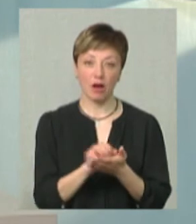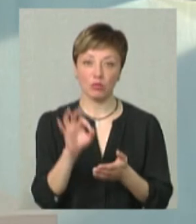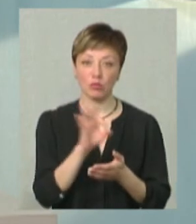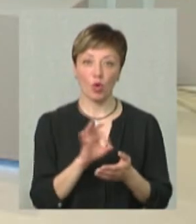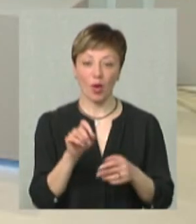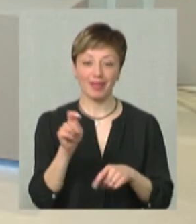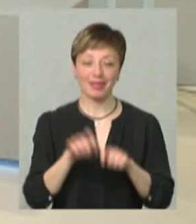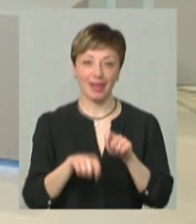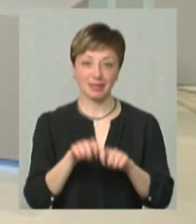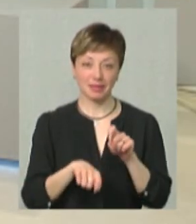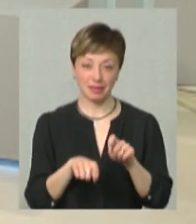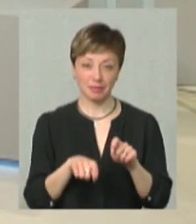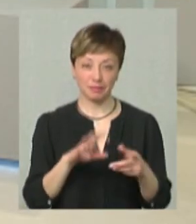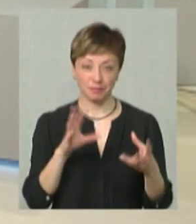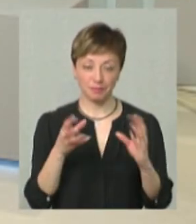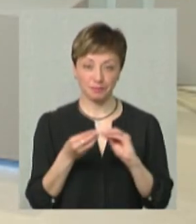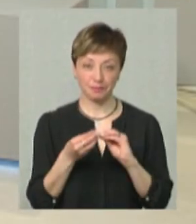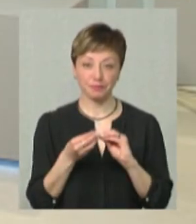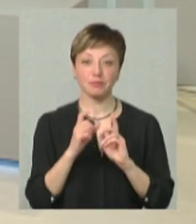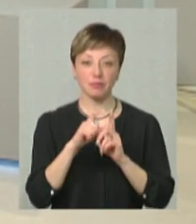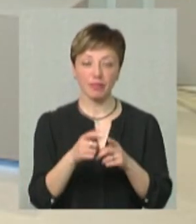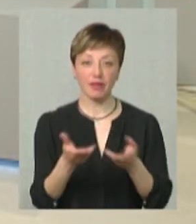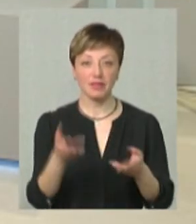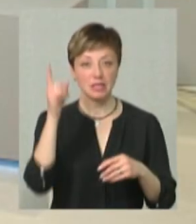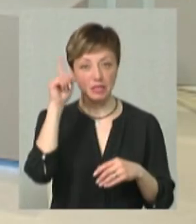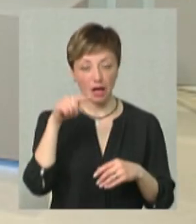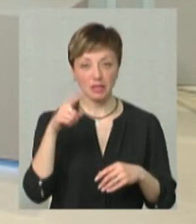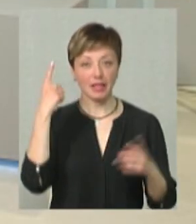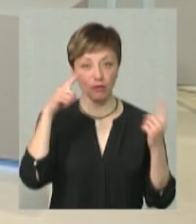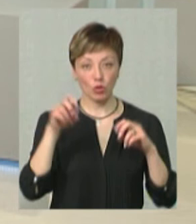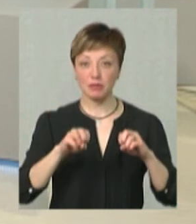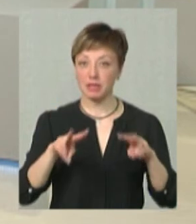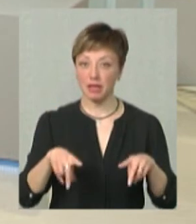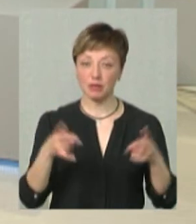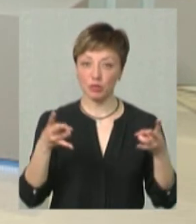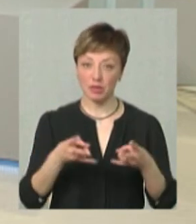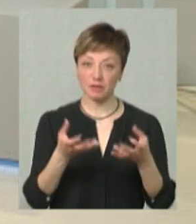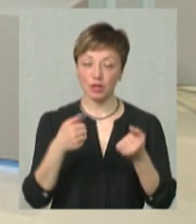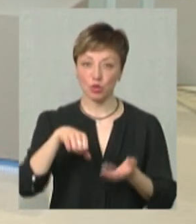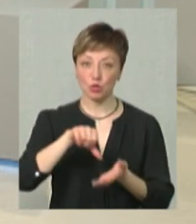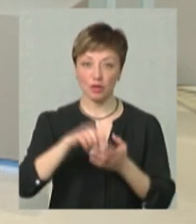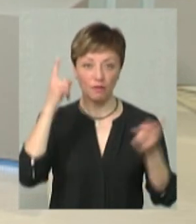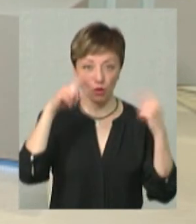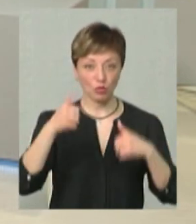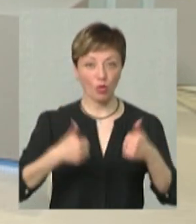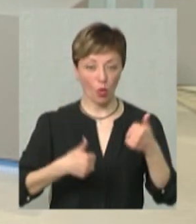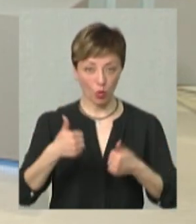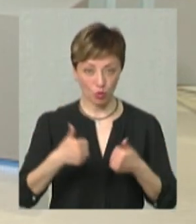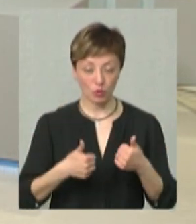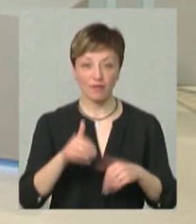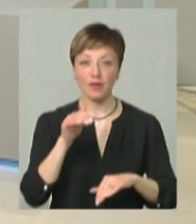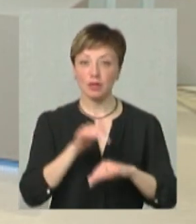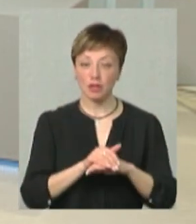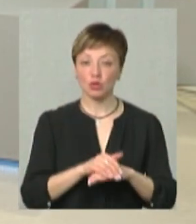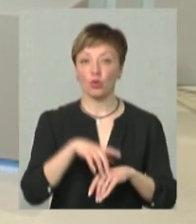мультитест? Ну, ви знаєте, що на творчій спеціальності там необхідно взяти участь у творчому конкурсі. Тобто,